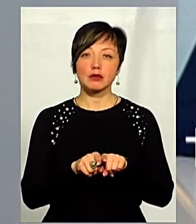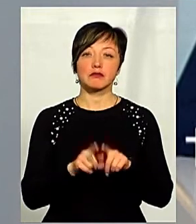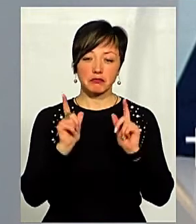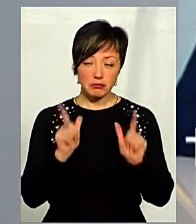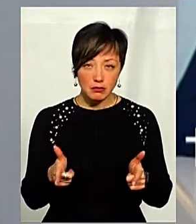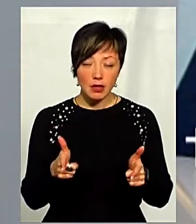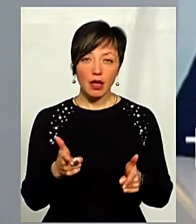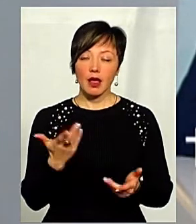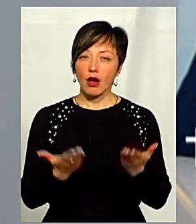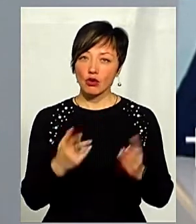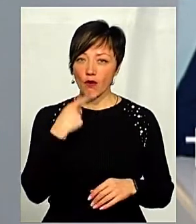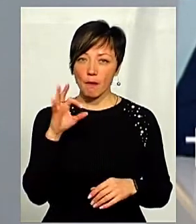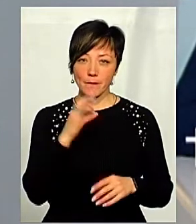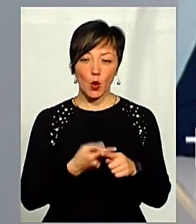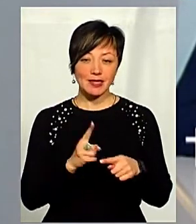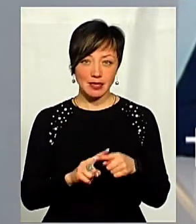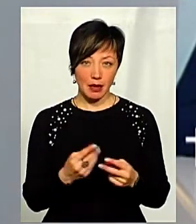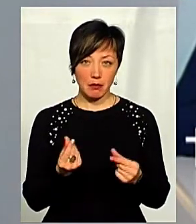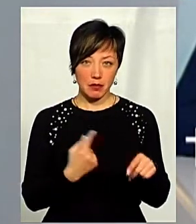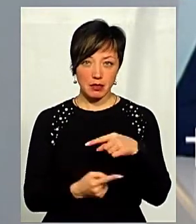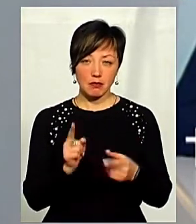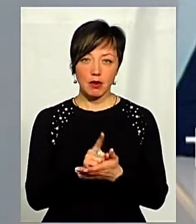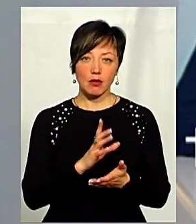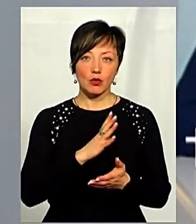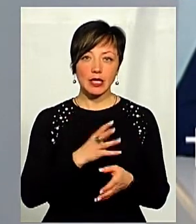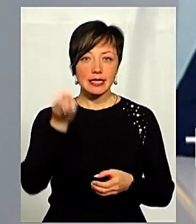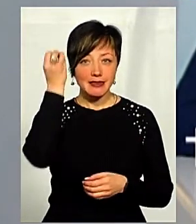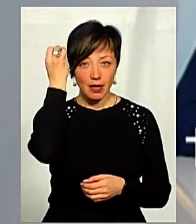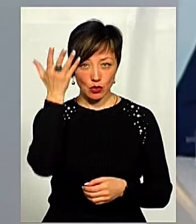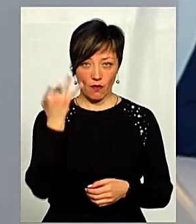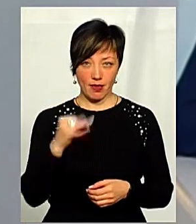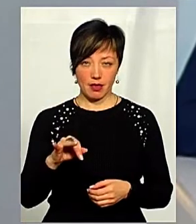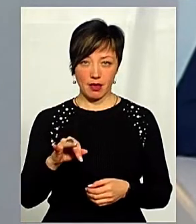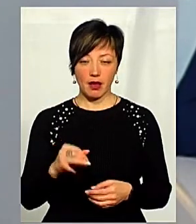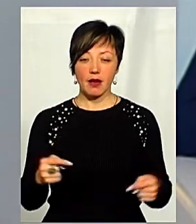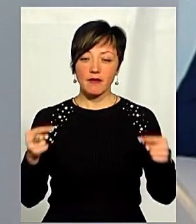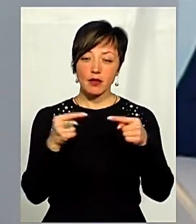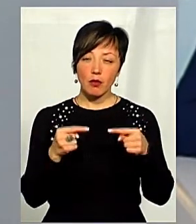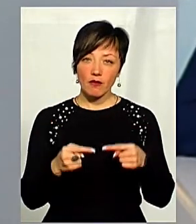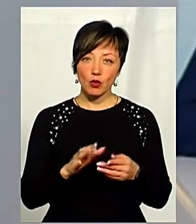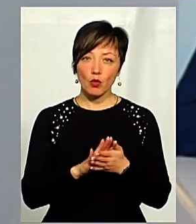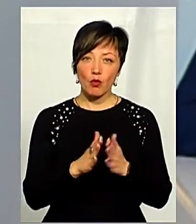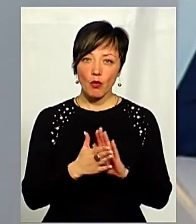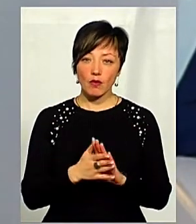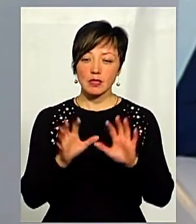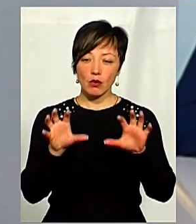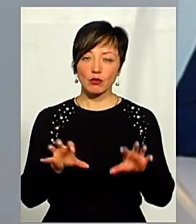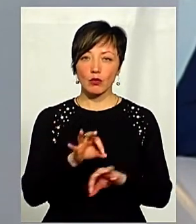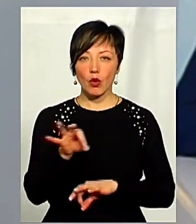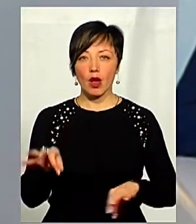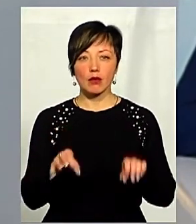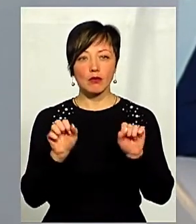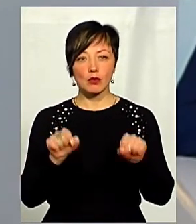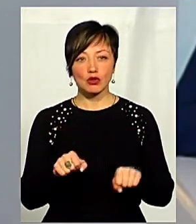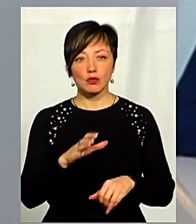думку, але якщо говорити про саме цей бізнес, то він має бути і цивілізований. Тобто, відповідно, там були умови за деякими законопроектами, що